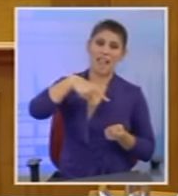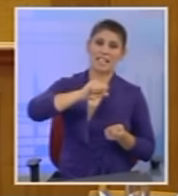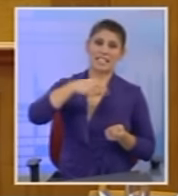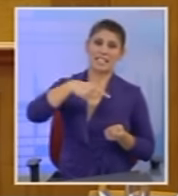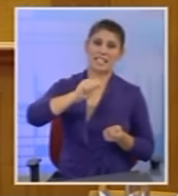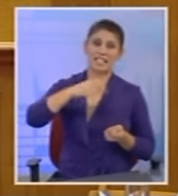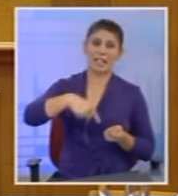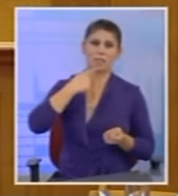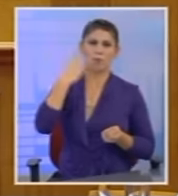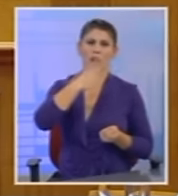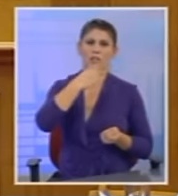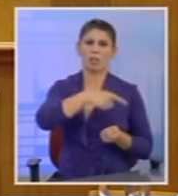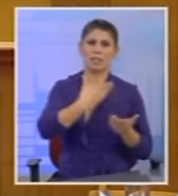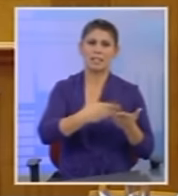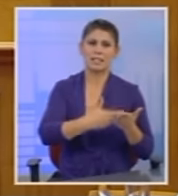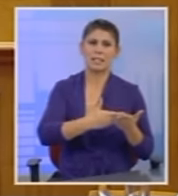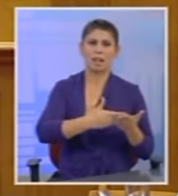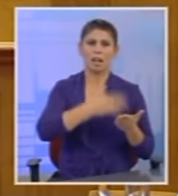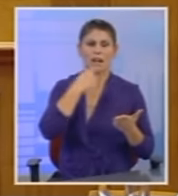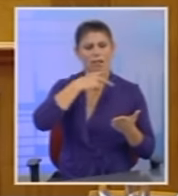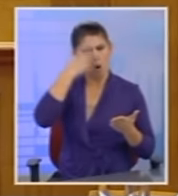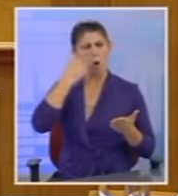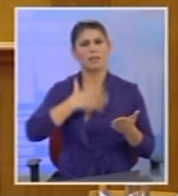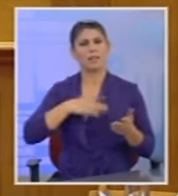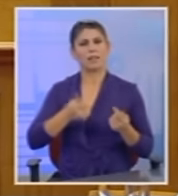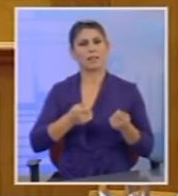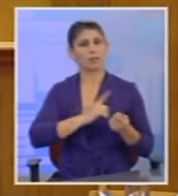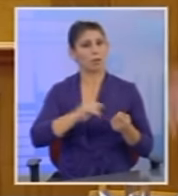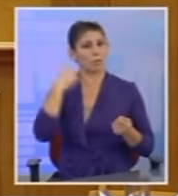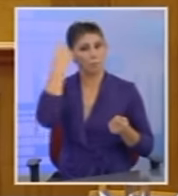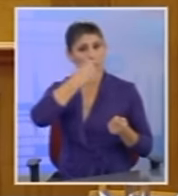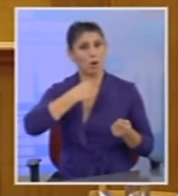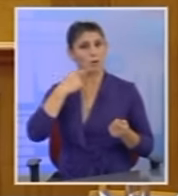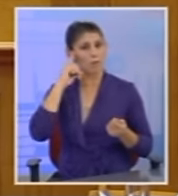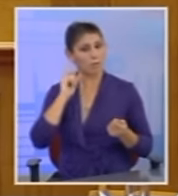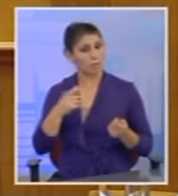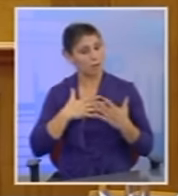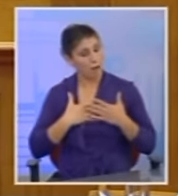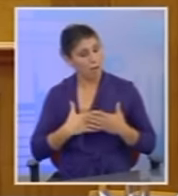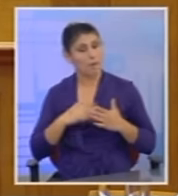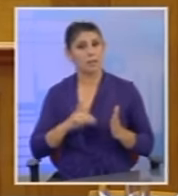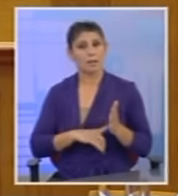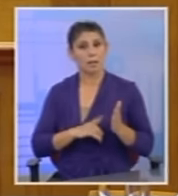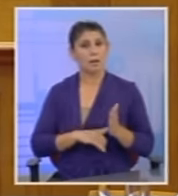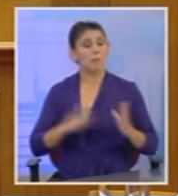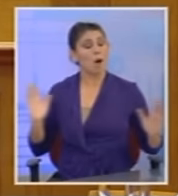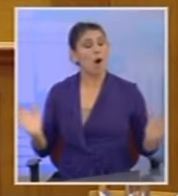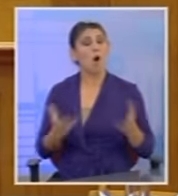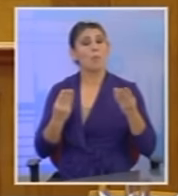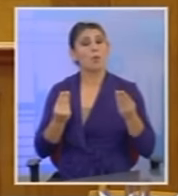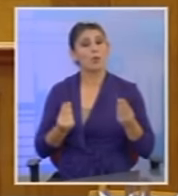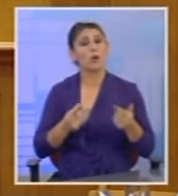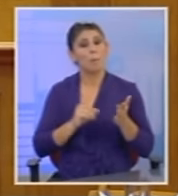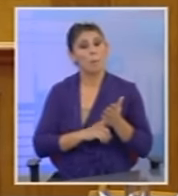Ελστάτ που κατηγορούσατε ότι έπαιναν τα στοιχεία και τα έκαναν ό,τι ήθελαν. Όχι. Είναι προσωπικά δεδομένα αυτό τόσο πολύ τα αγαπάτε και θα πρέπει καθιονδήποτε τρόπο να